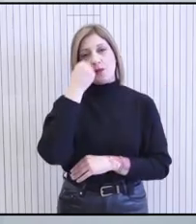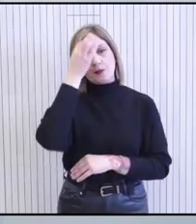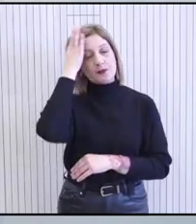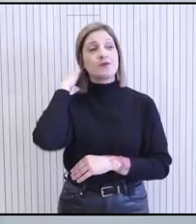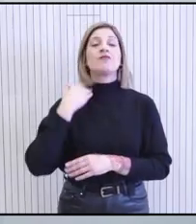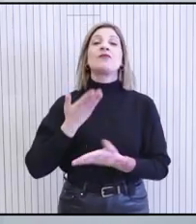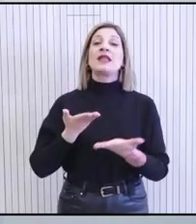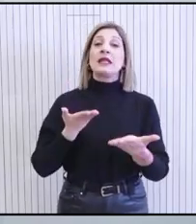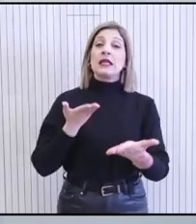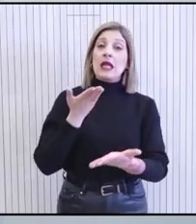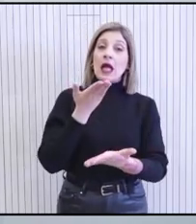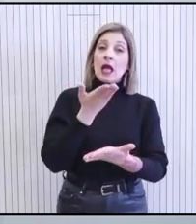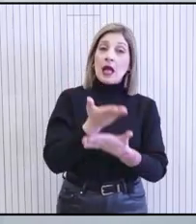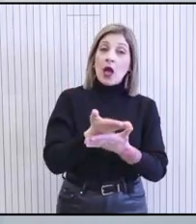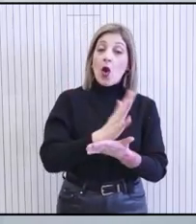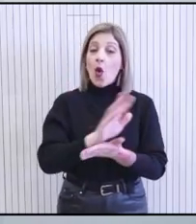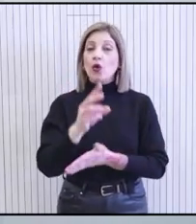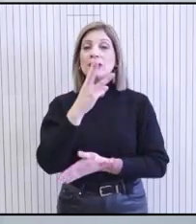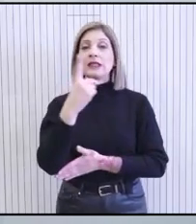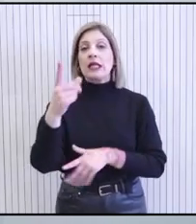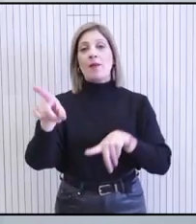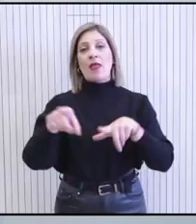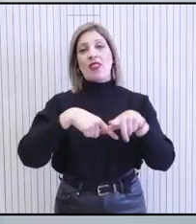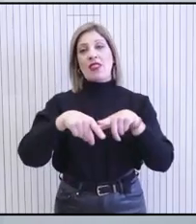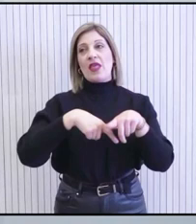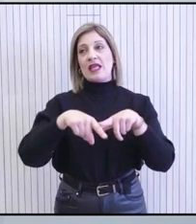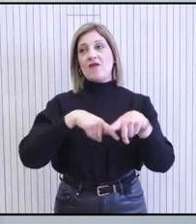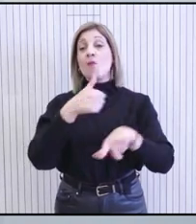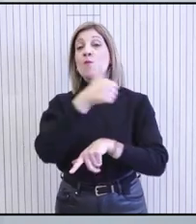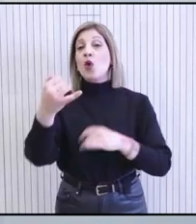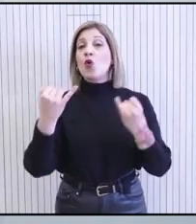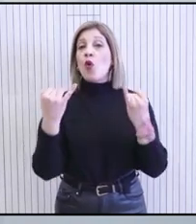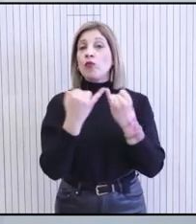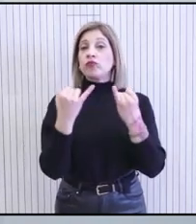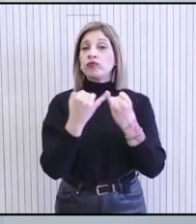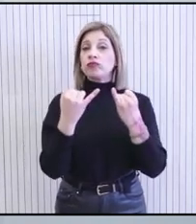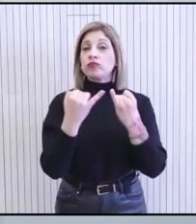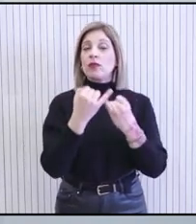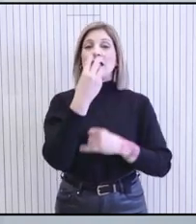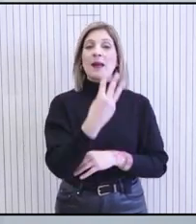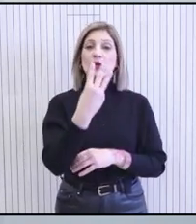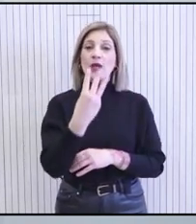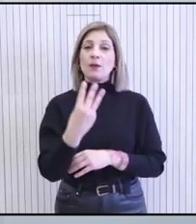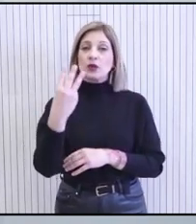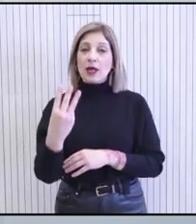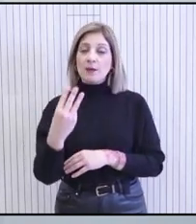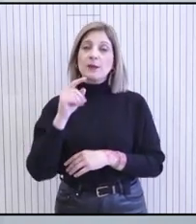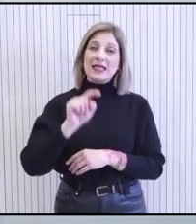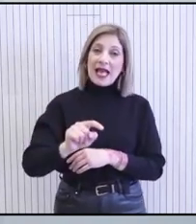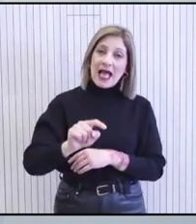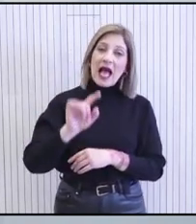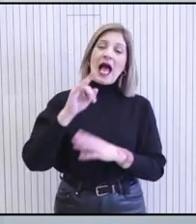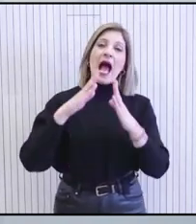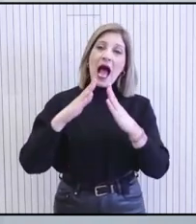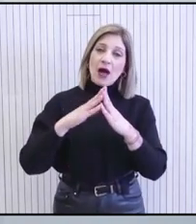Οι αιτήσεις υποβάλλονται μέχρι 31 Δεκεμβρίου και μόνο ηλεκτρονικά στην πλατφόρμα www.housing